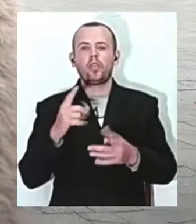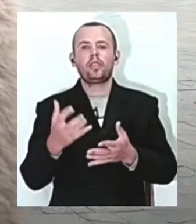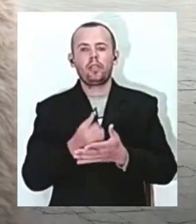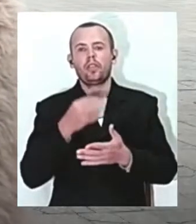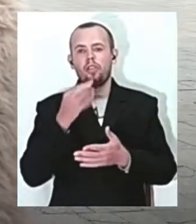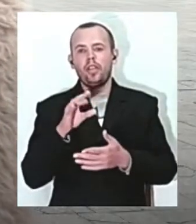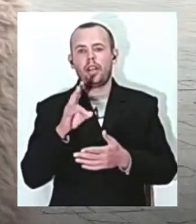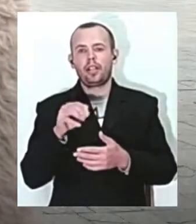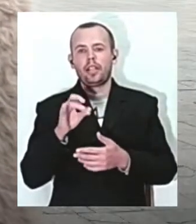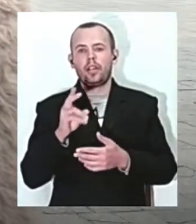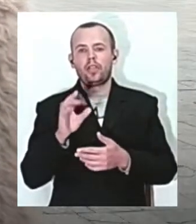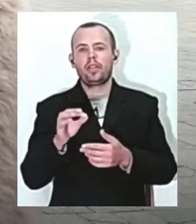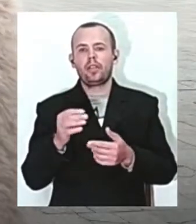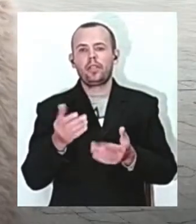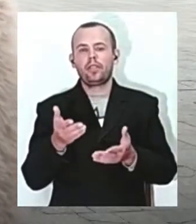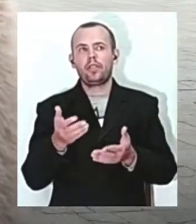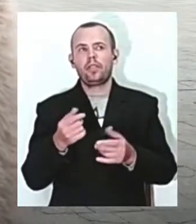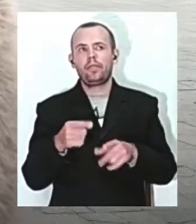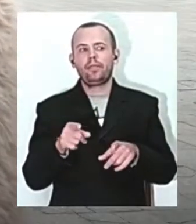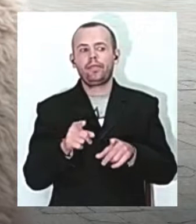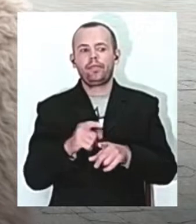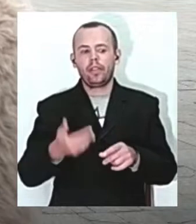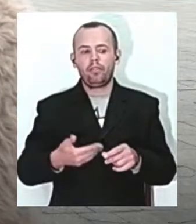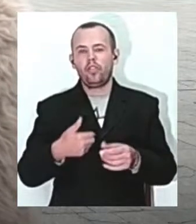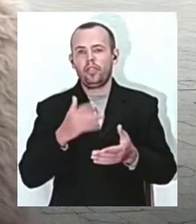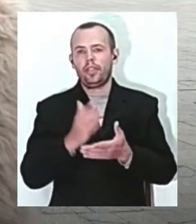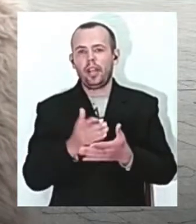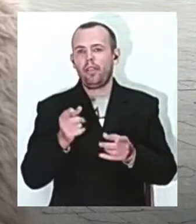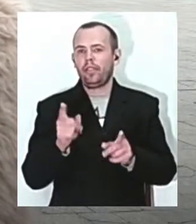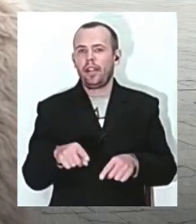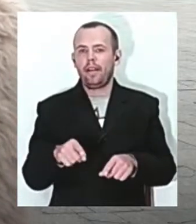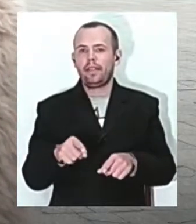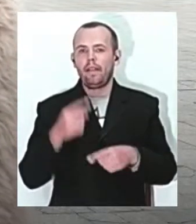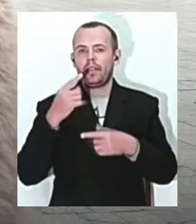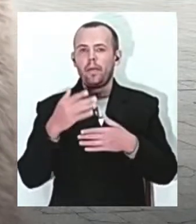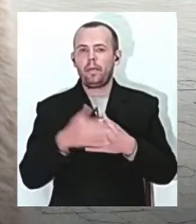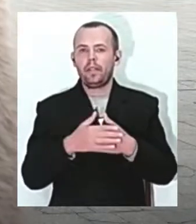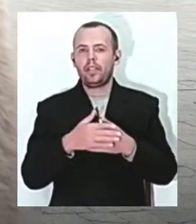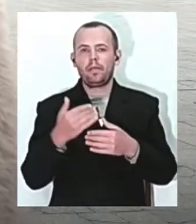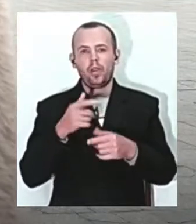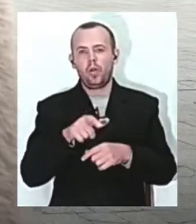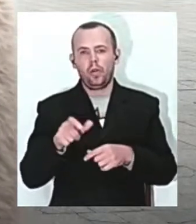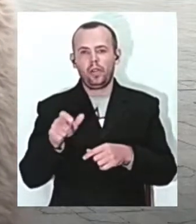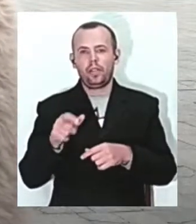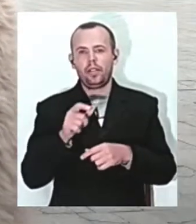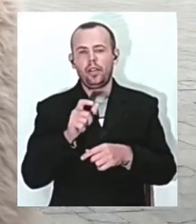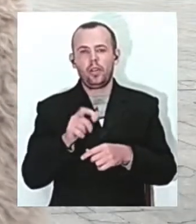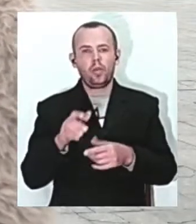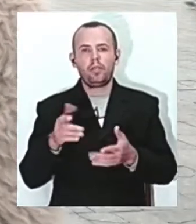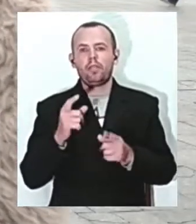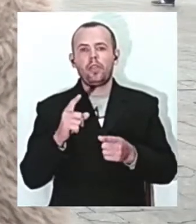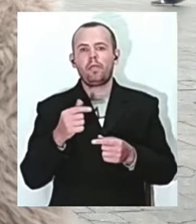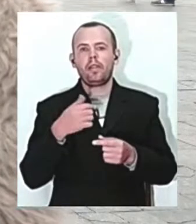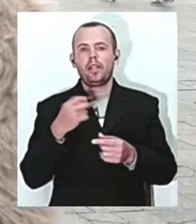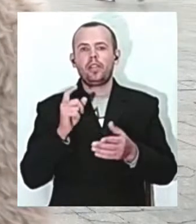вийшло, що в моєму житті зникли навіть близькі мені люди по крові. Тому що ми не зійшлися на думці, там,